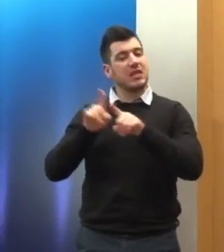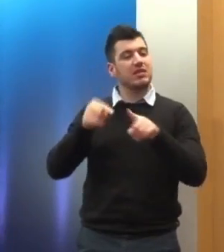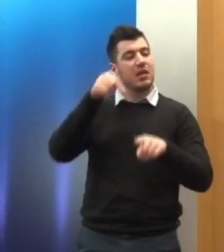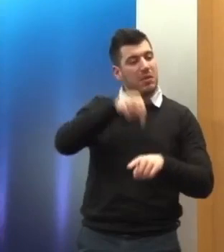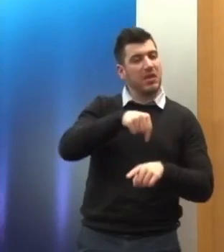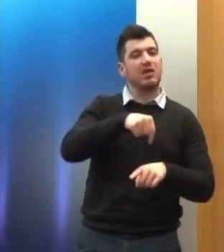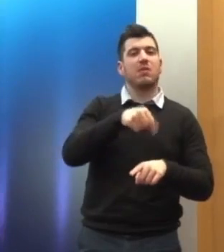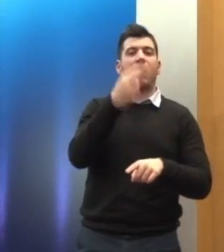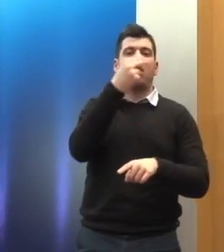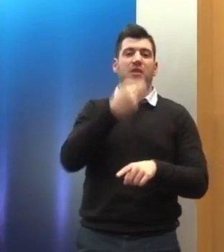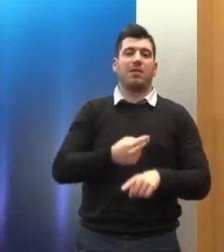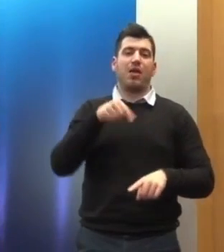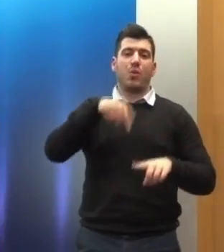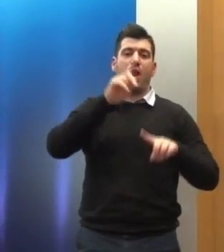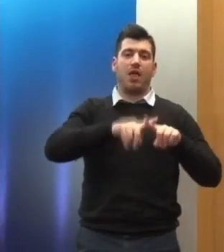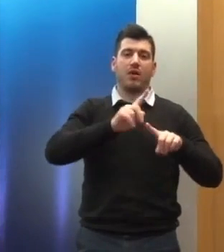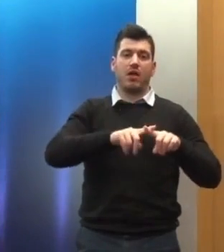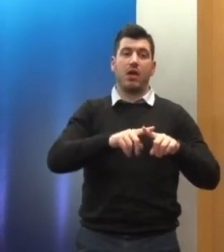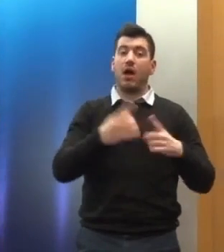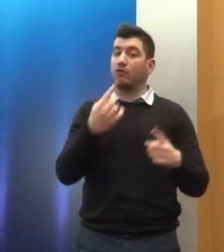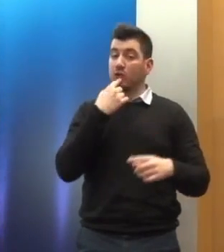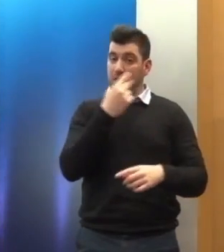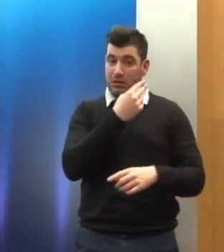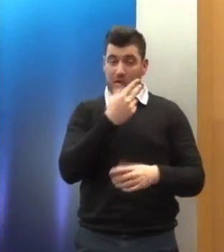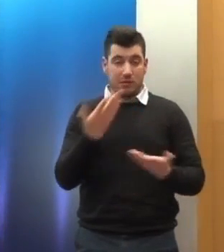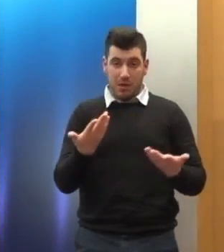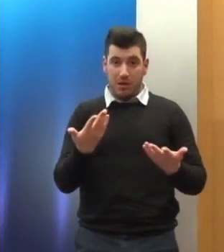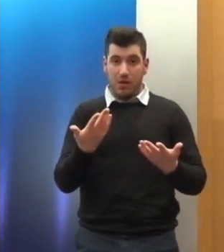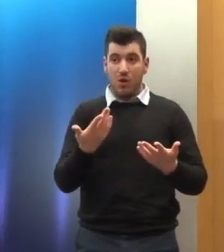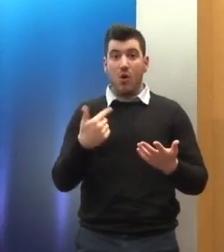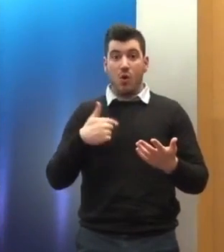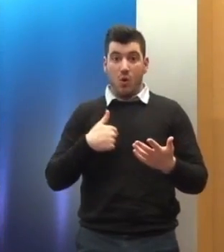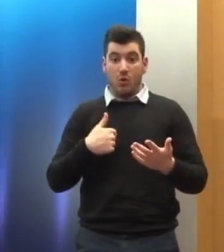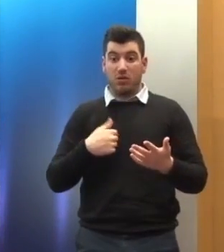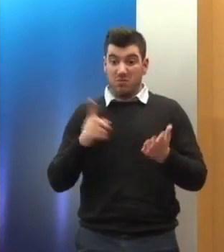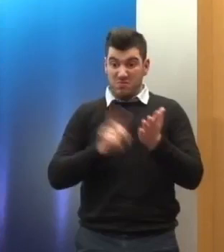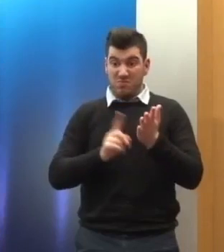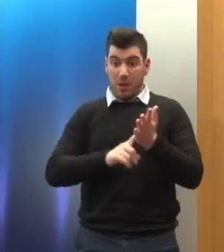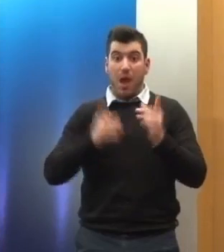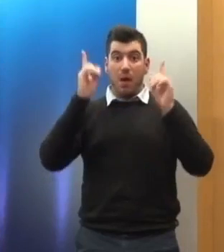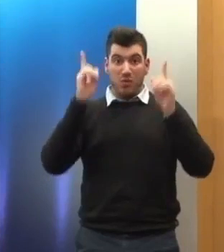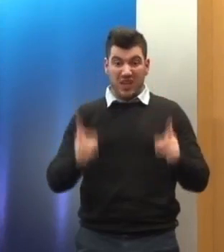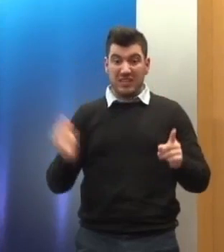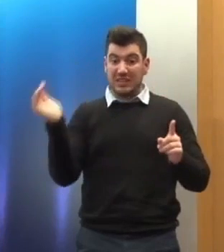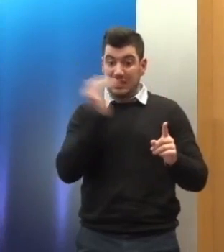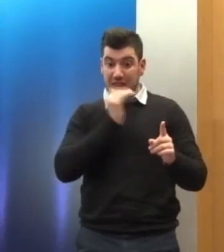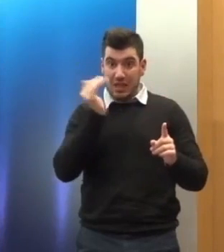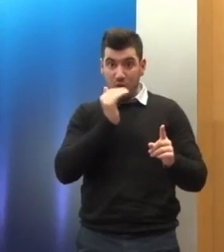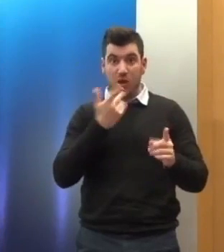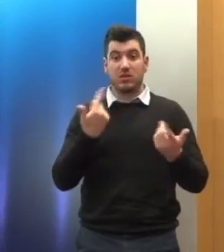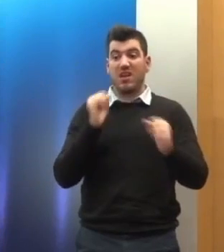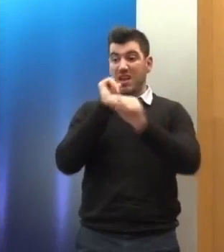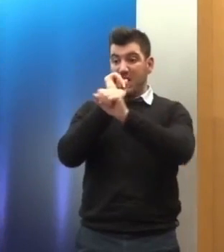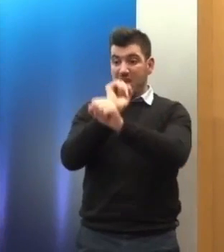αυτό όμως δεν σημαίνει ότι δεν θα πρέπει να προχωρήσουμε όπως ελέγχθηκε προηγουμένως σε ταχύτερη εξέταση τιμάτων ασύλου σε βελτίωση συνθικών